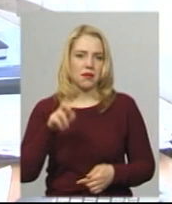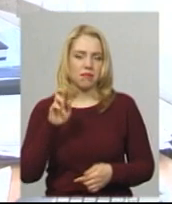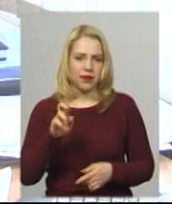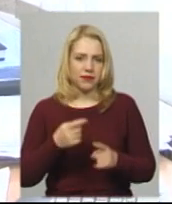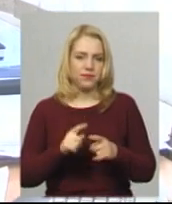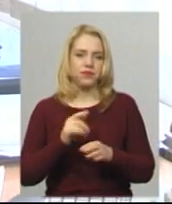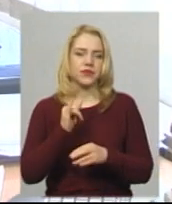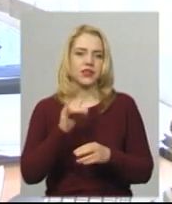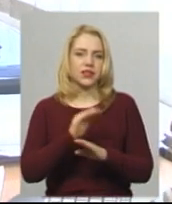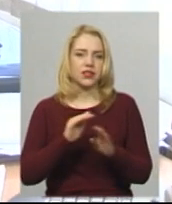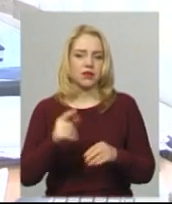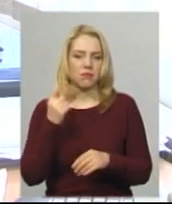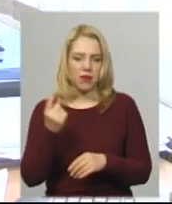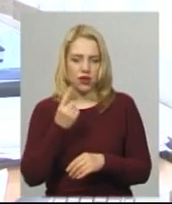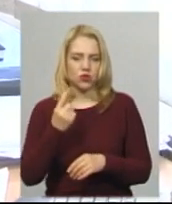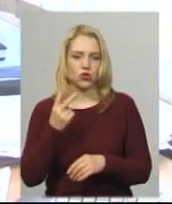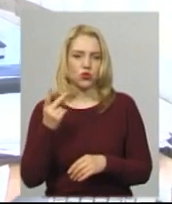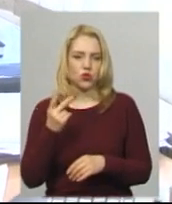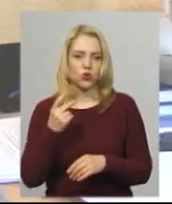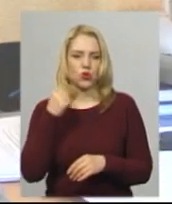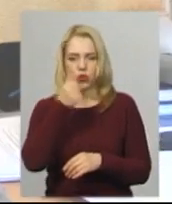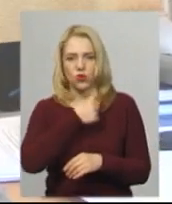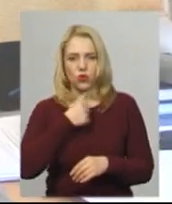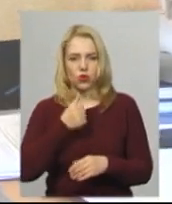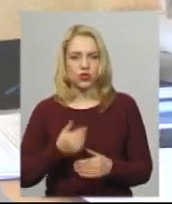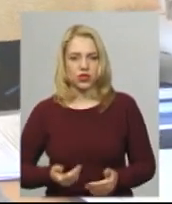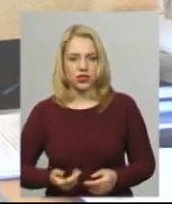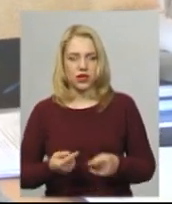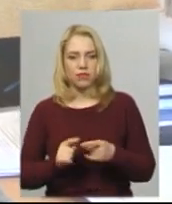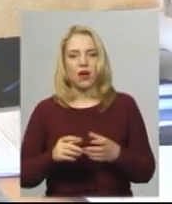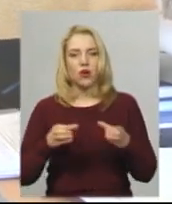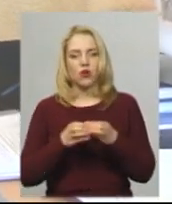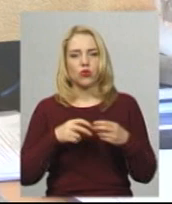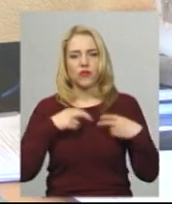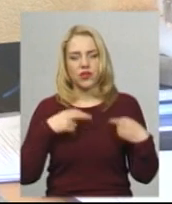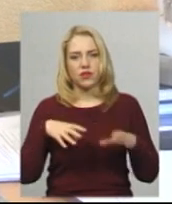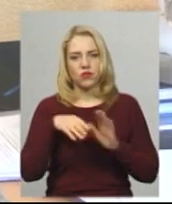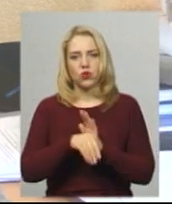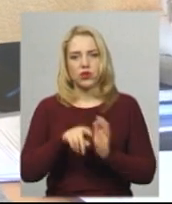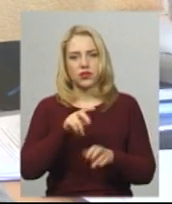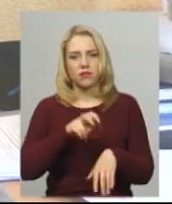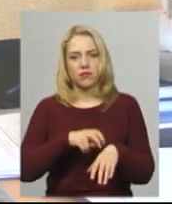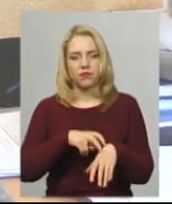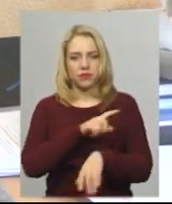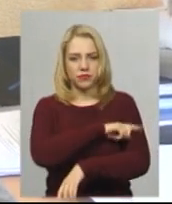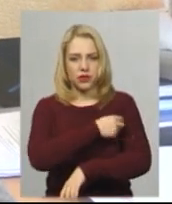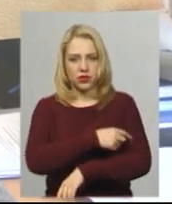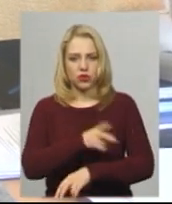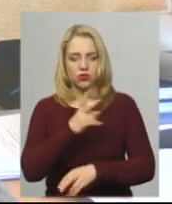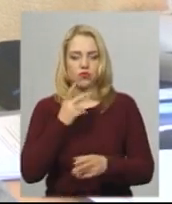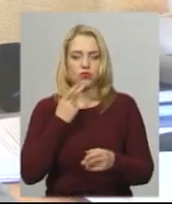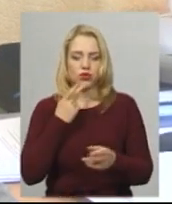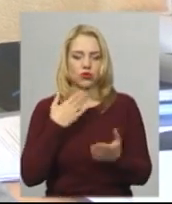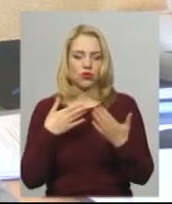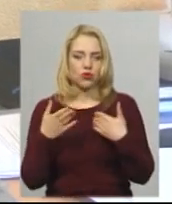-другого року життя, які вже гублять материнські антитіла. До груп ризика відносяться також медпрацівники, які постійно контактують з